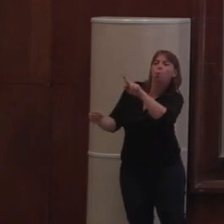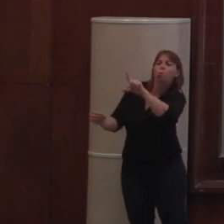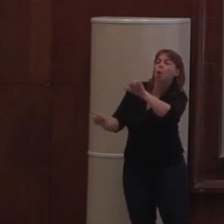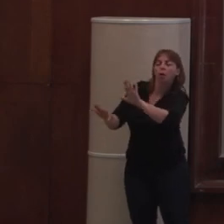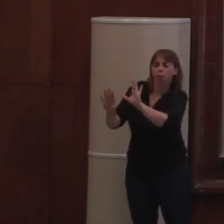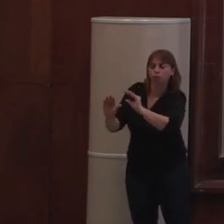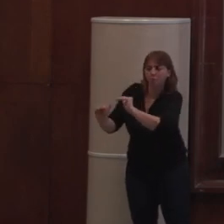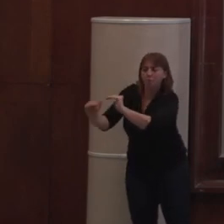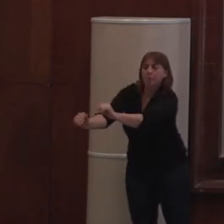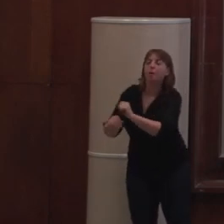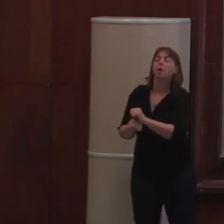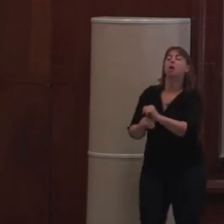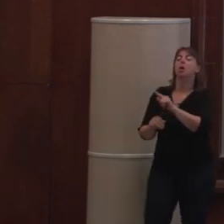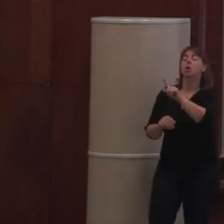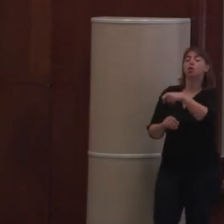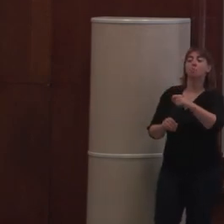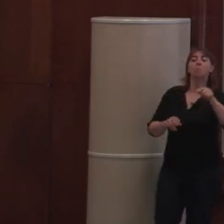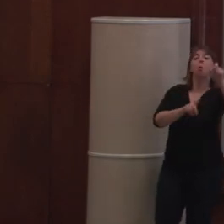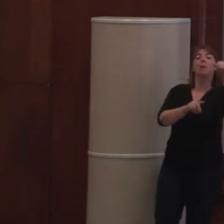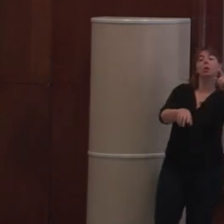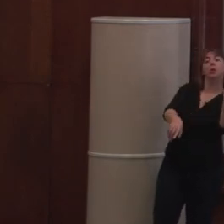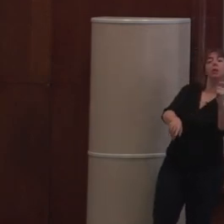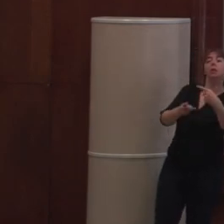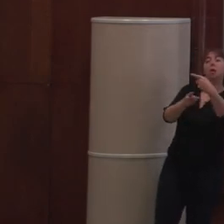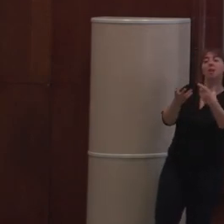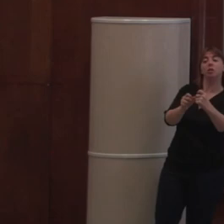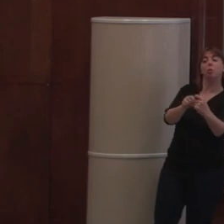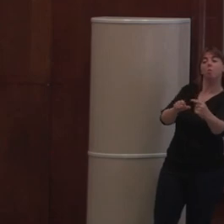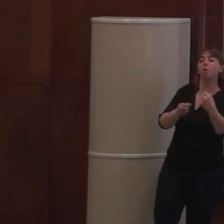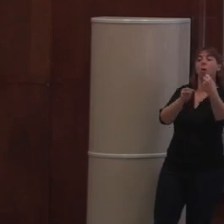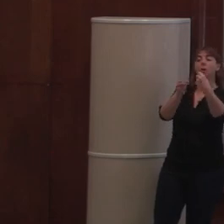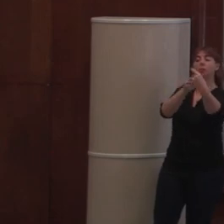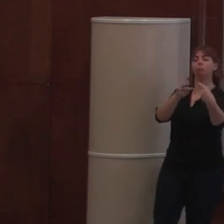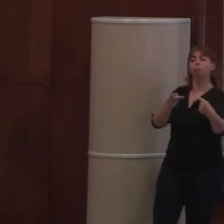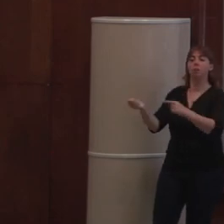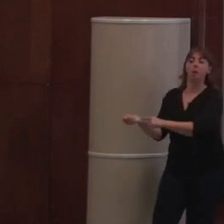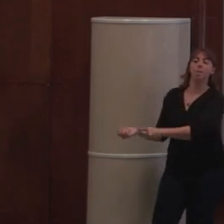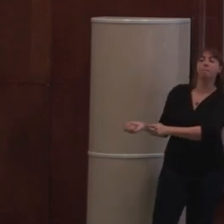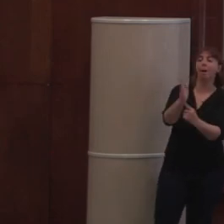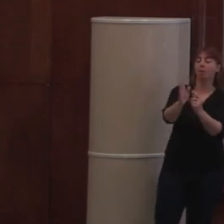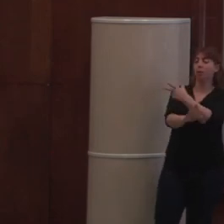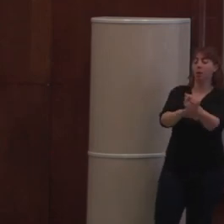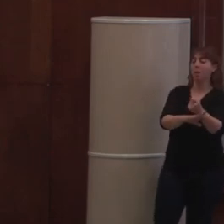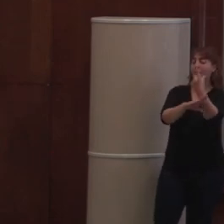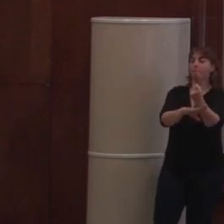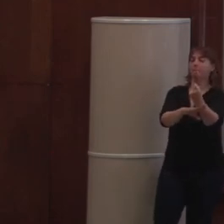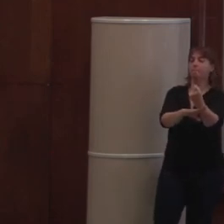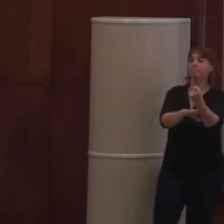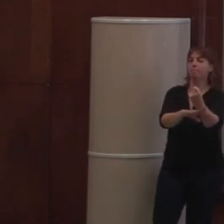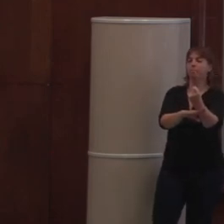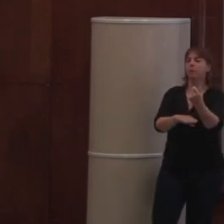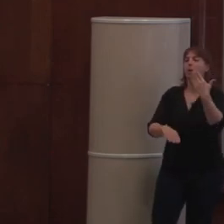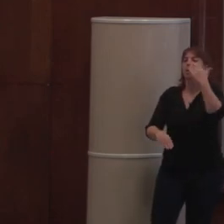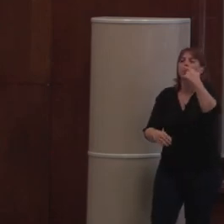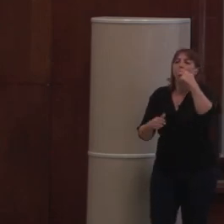Elle va faire le rendu de la page. Donc, quand quelqu'un demande la page, hop, il a un contenu HTML tout cuit qui lui arrive. Donc, ça se charge vite. Si c'est un robot, il va